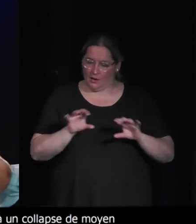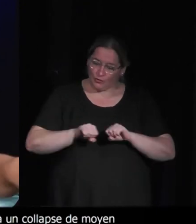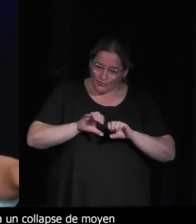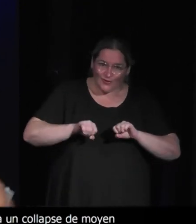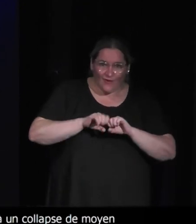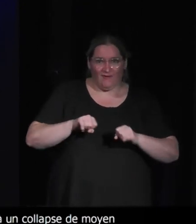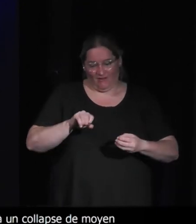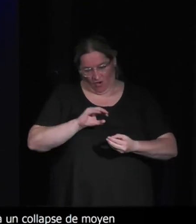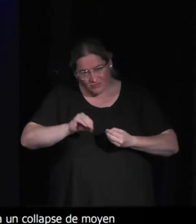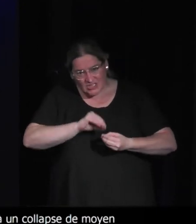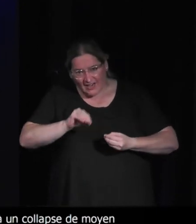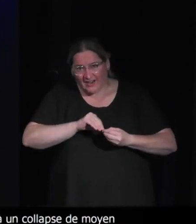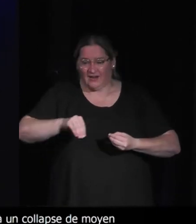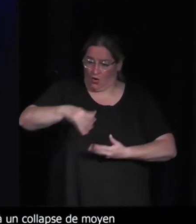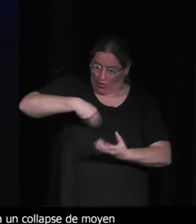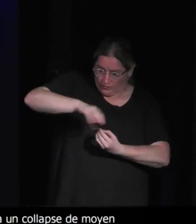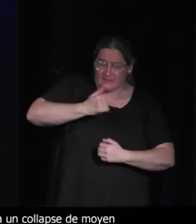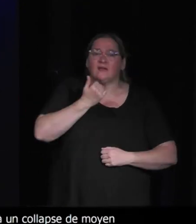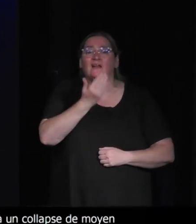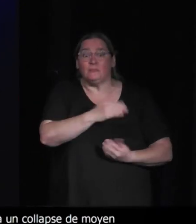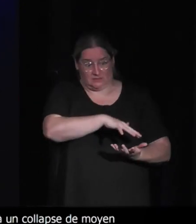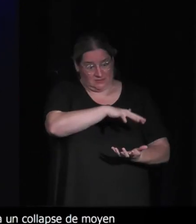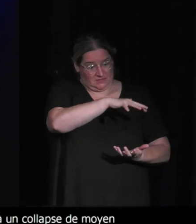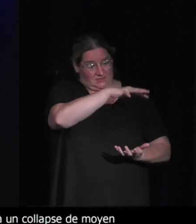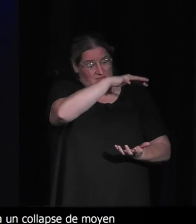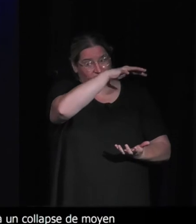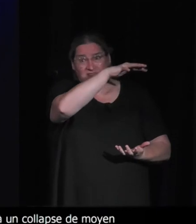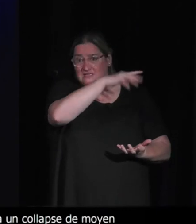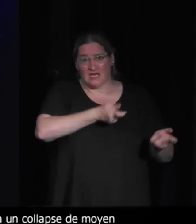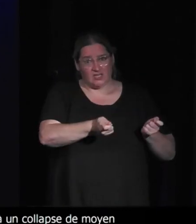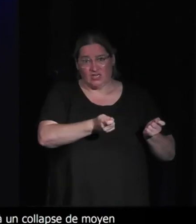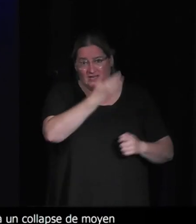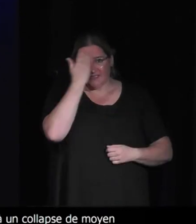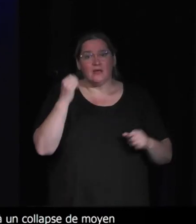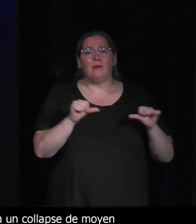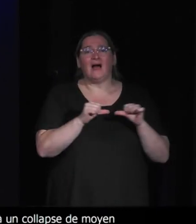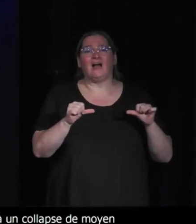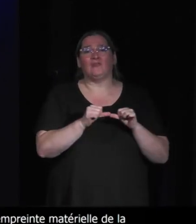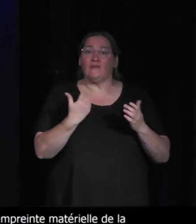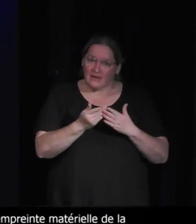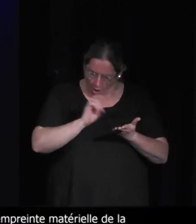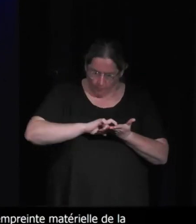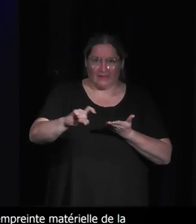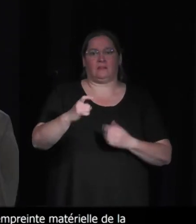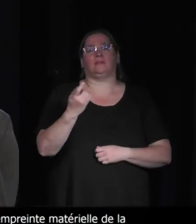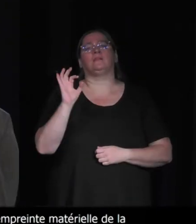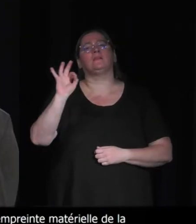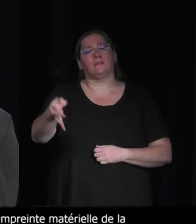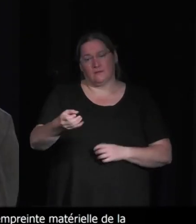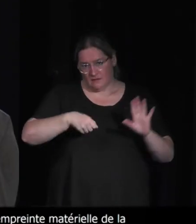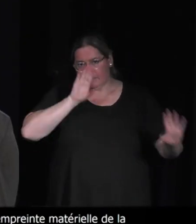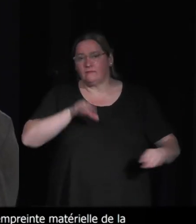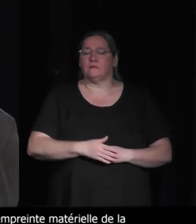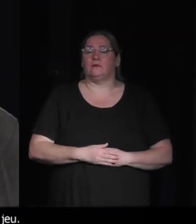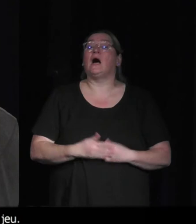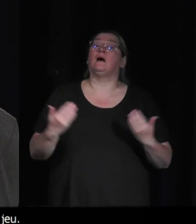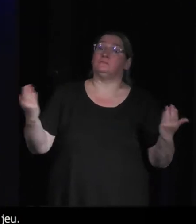et la façon dont on ne sait pas la gérer à l'intérieur du jeu. Voilà. Là, il y a... Et là, il y une représentation de la